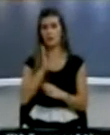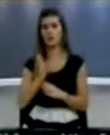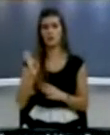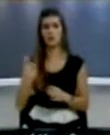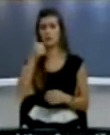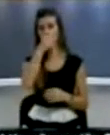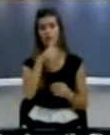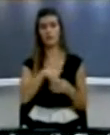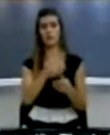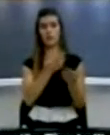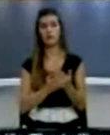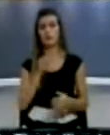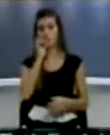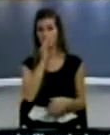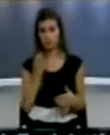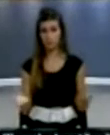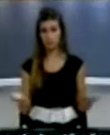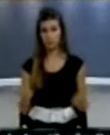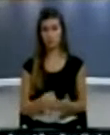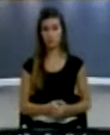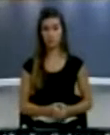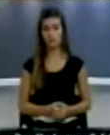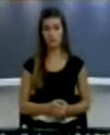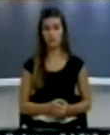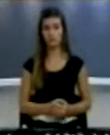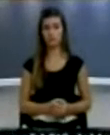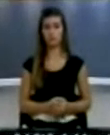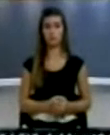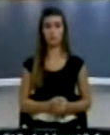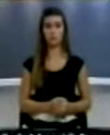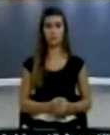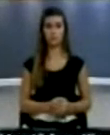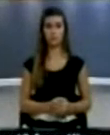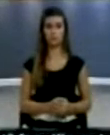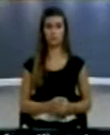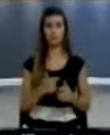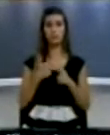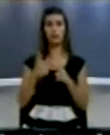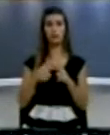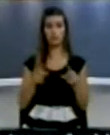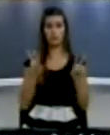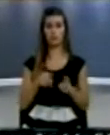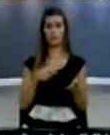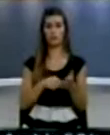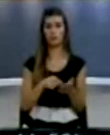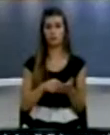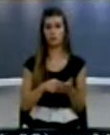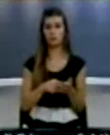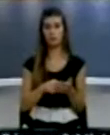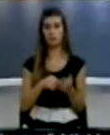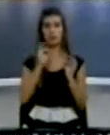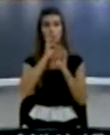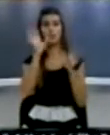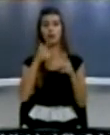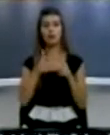u hodhën vot kjo rezolut Për arsyshme se në të vërtit kjo nuk është pa qëlim